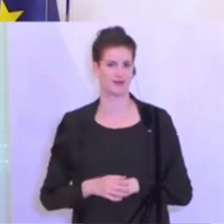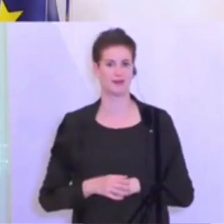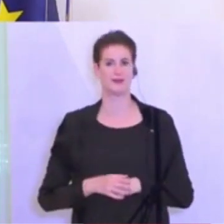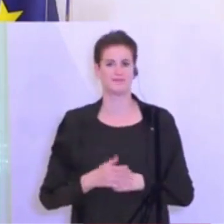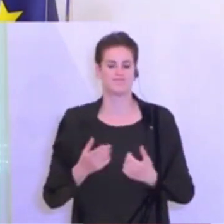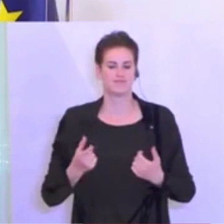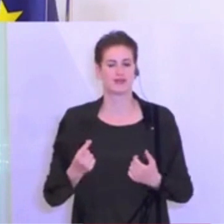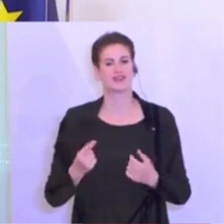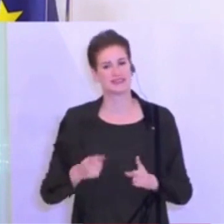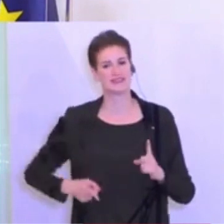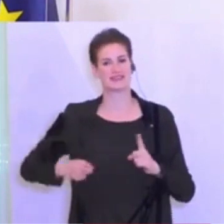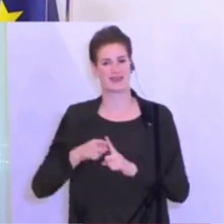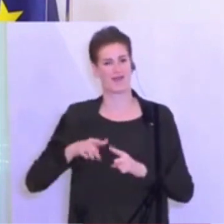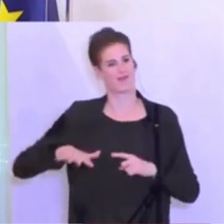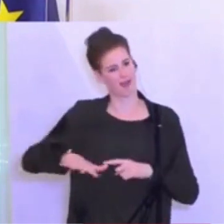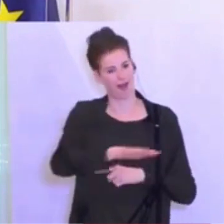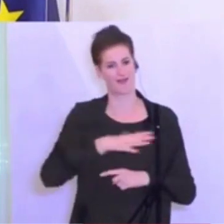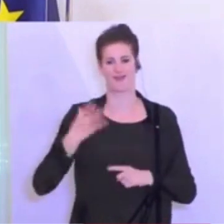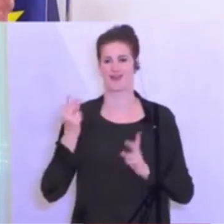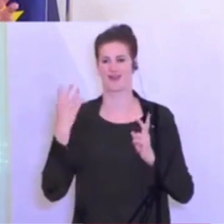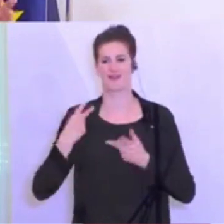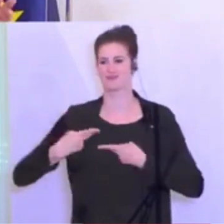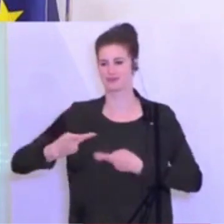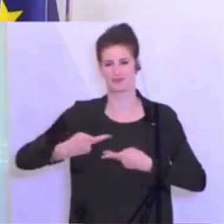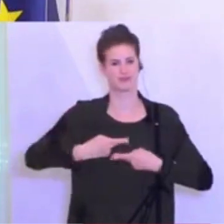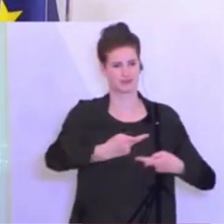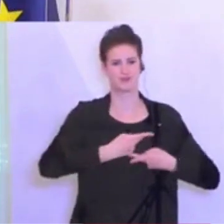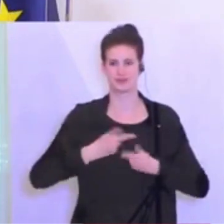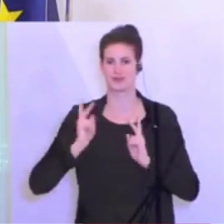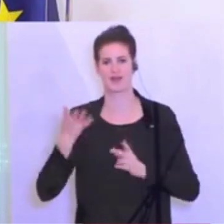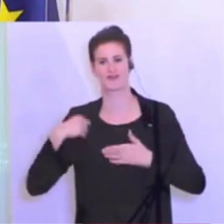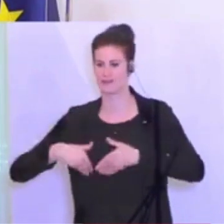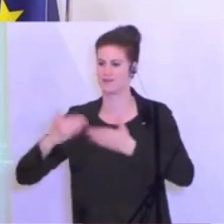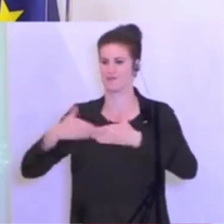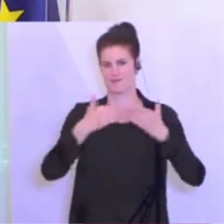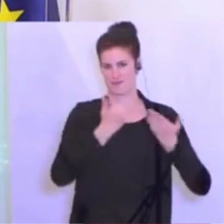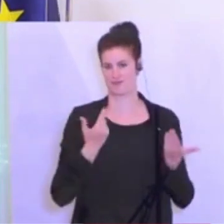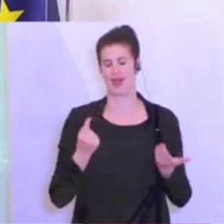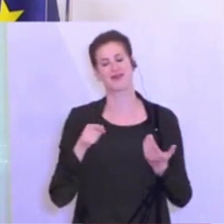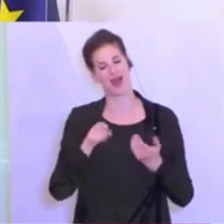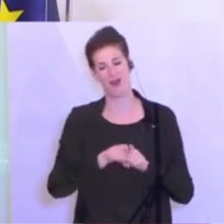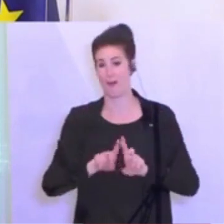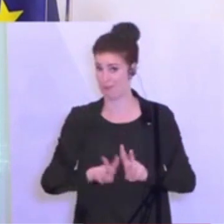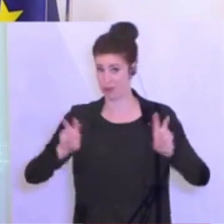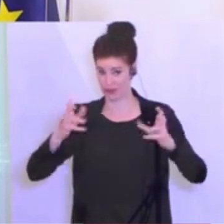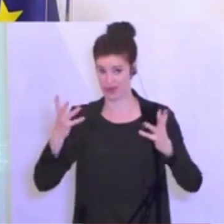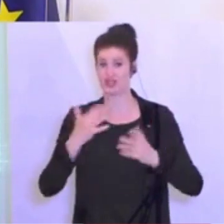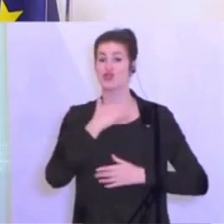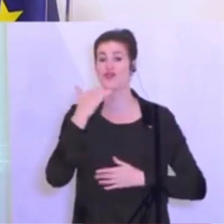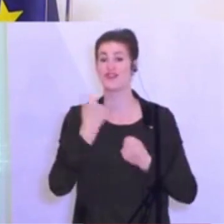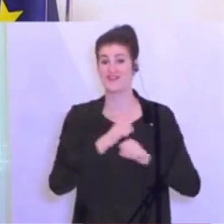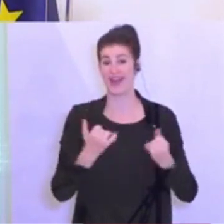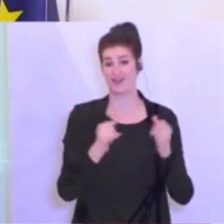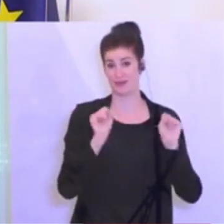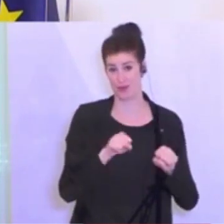natürlich den Binnenmarkt vollständig wiederherstellen können. Auch da gilt so viel Freiheit wie möglich im Binnenmarkt und so viel